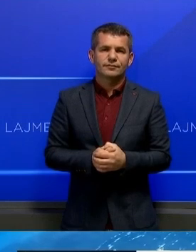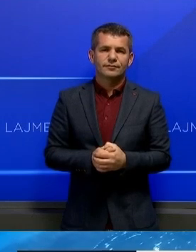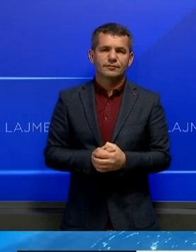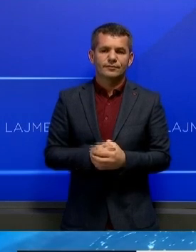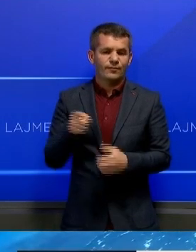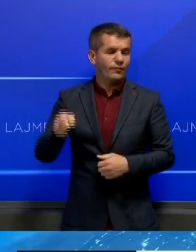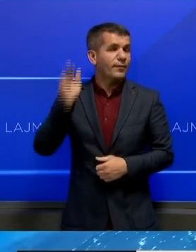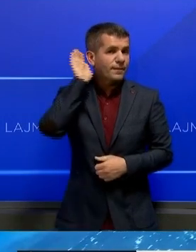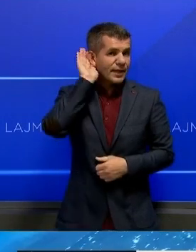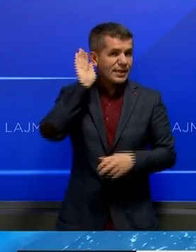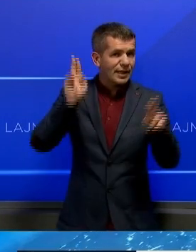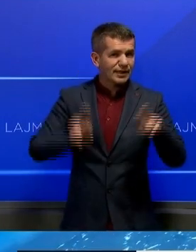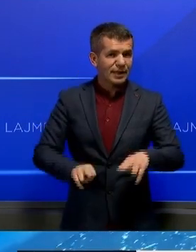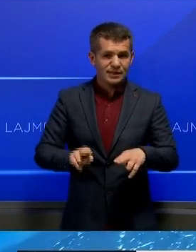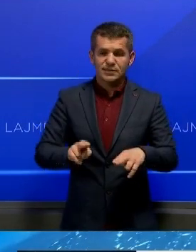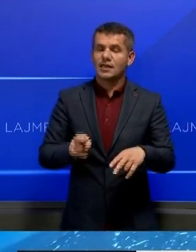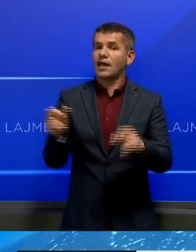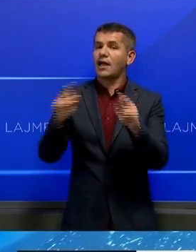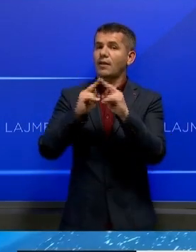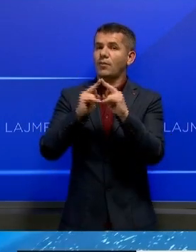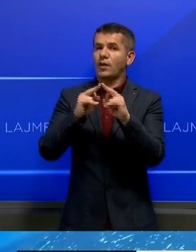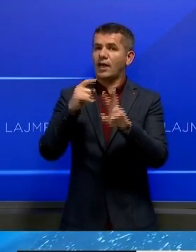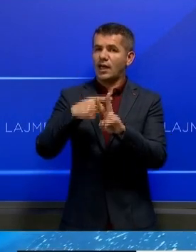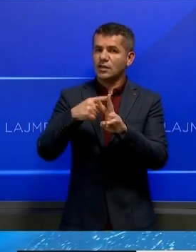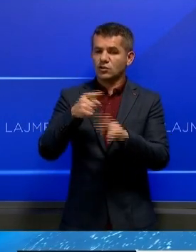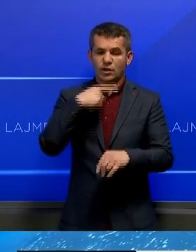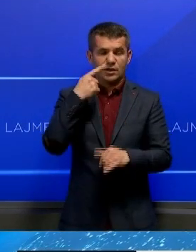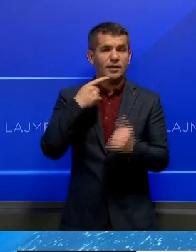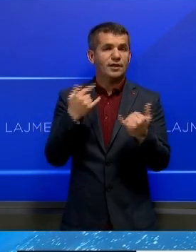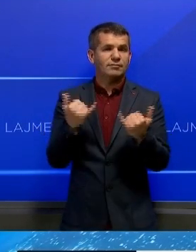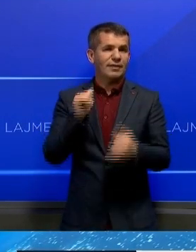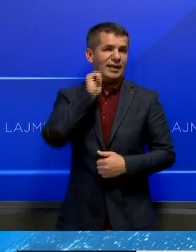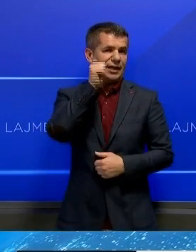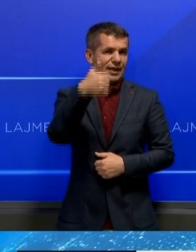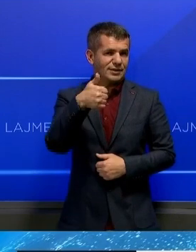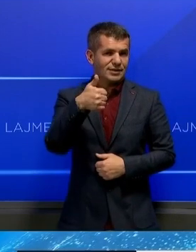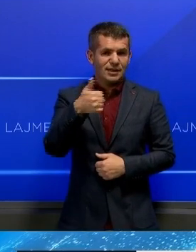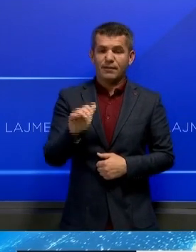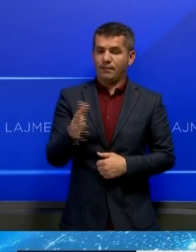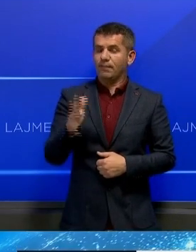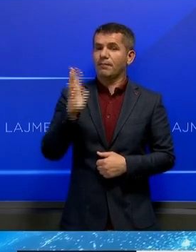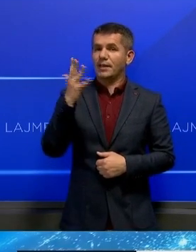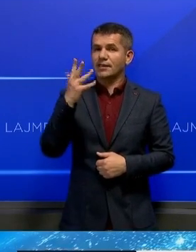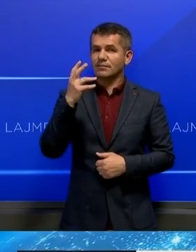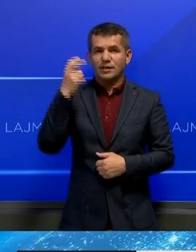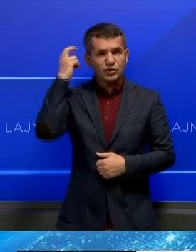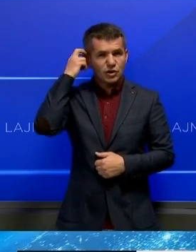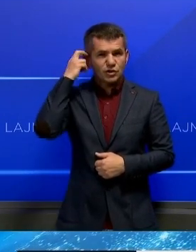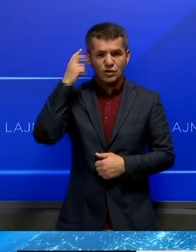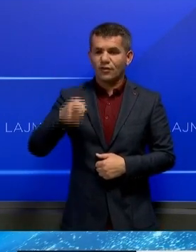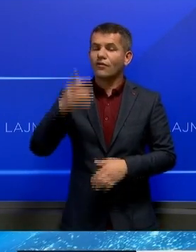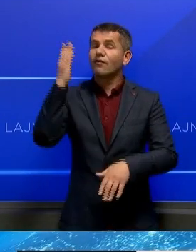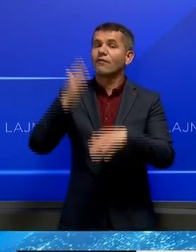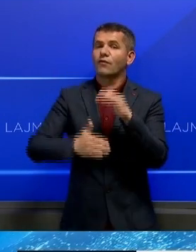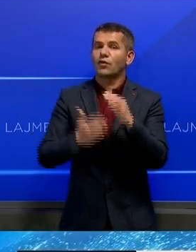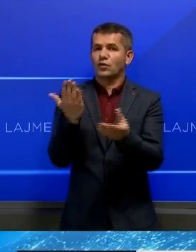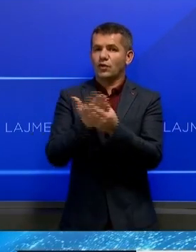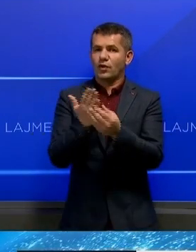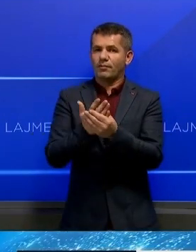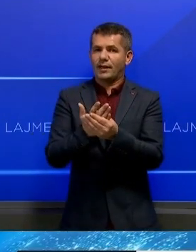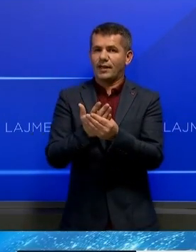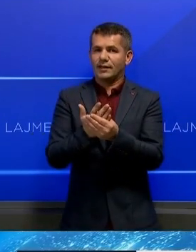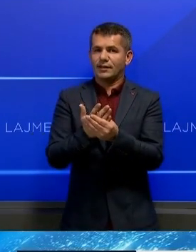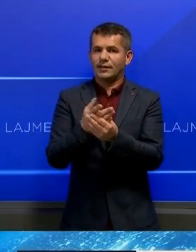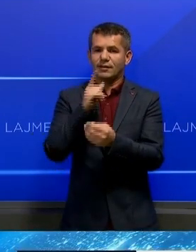Ministri a drejcis Albulena Ajiu ka deklaruar qëse nesër me pesëmdje qërshorë do të finalizohet drafti i pari koncept